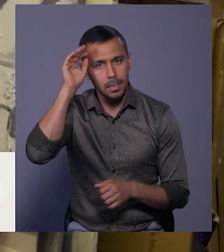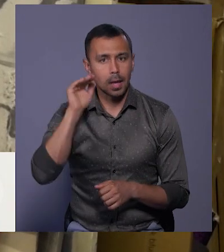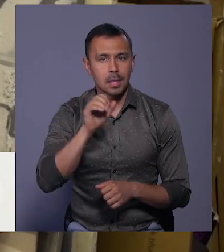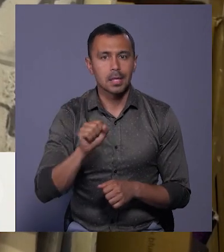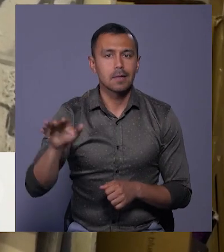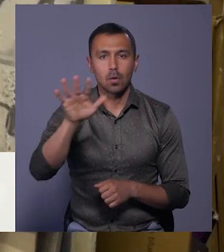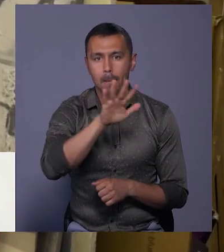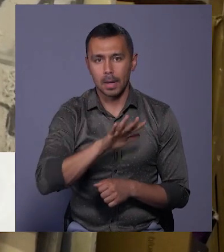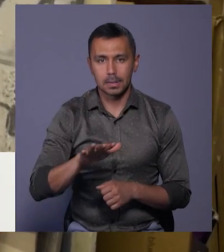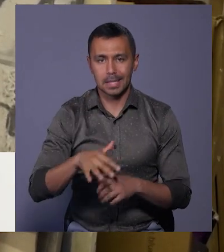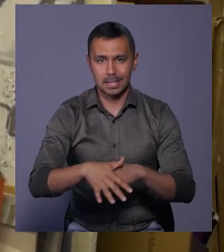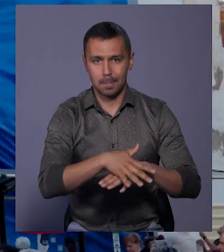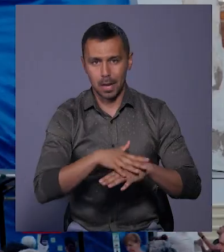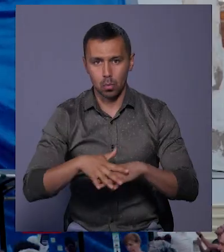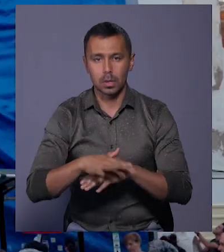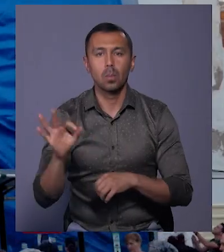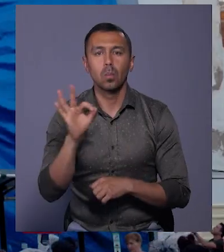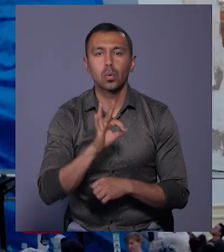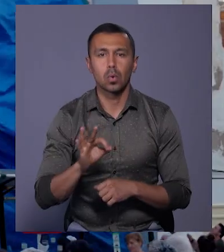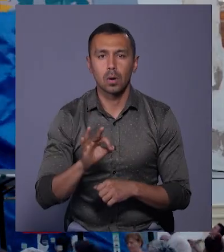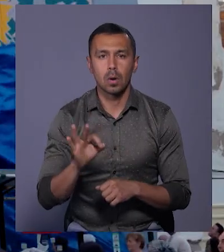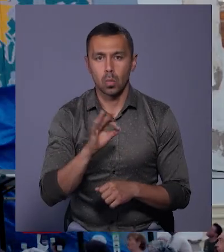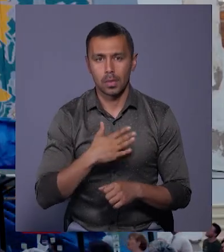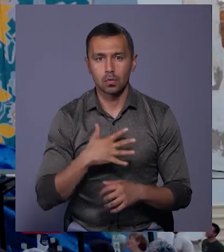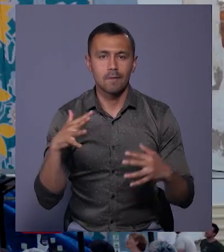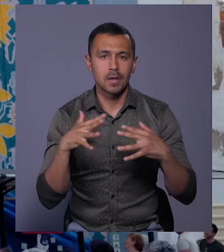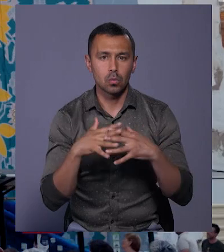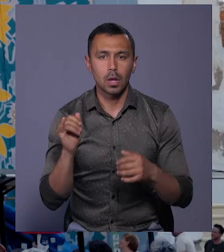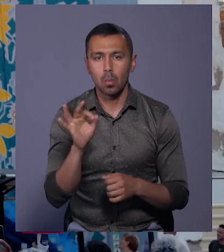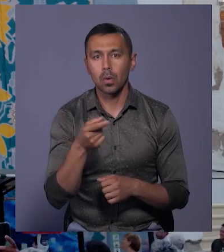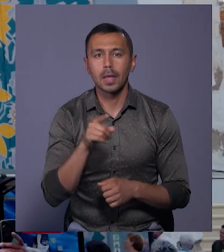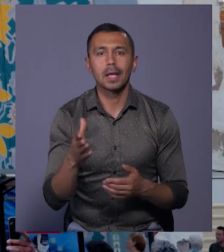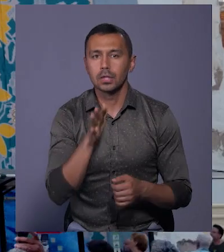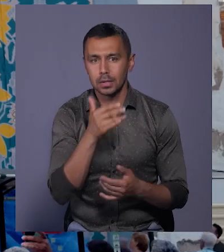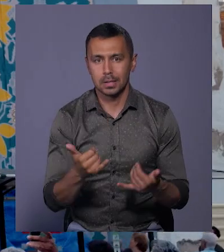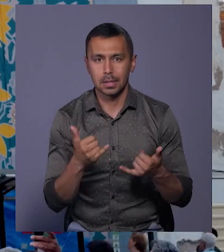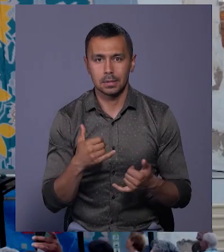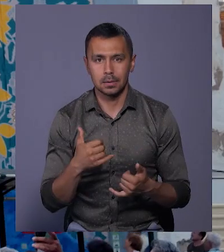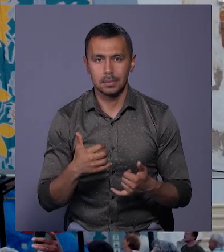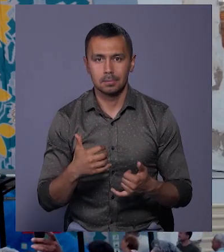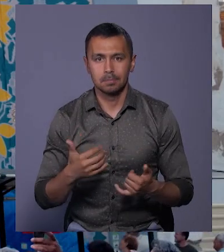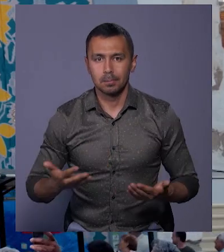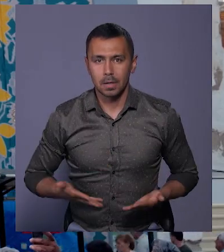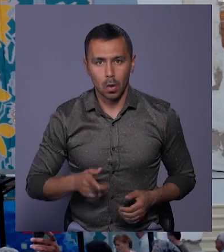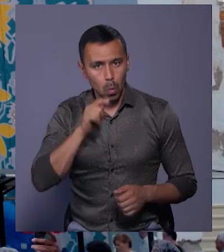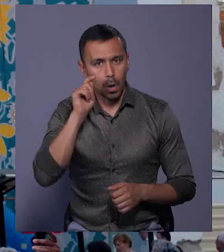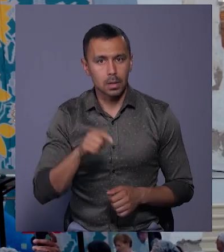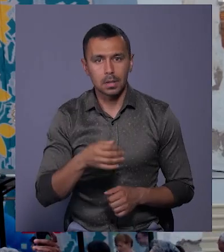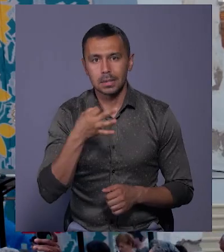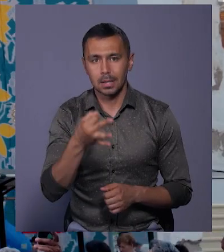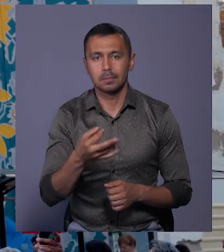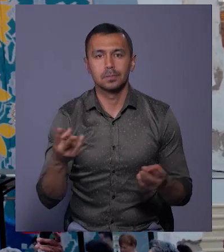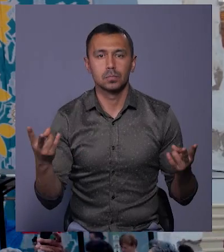європейській спільноті про нашу війну і про те, які часи зараз переживає Україна. Варто сказати, що